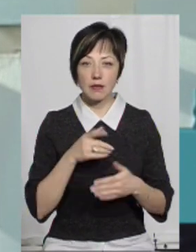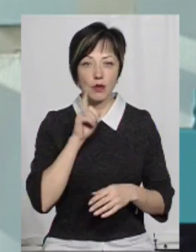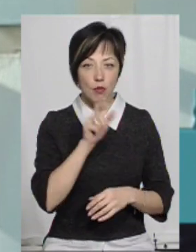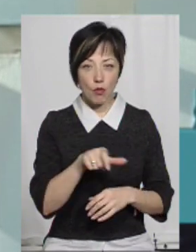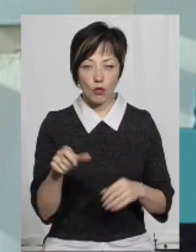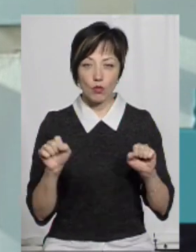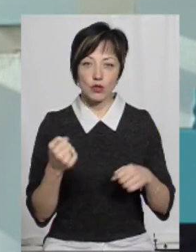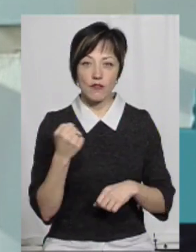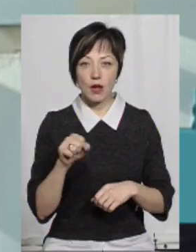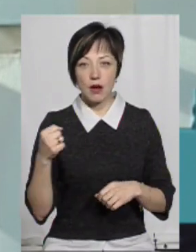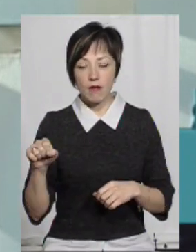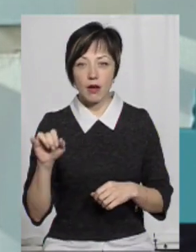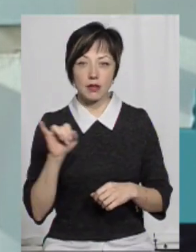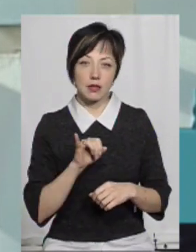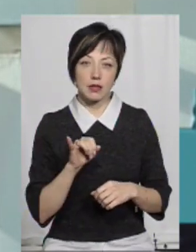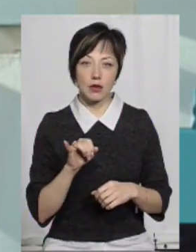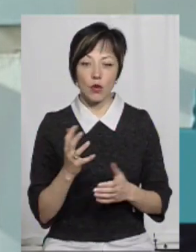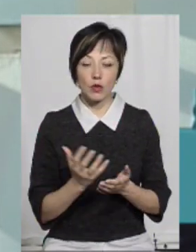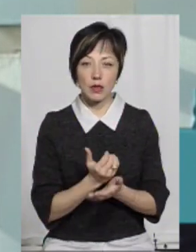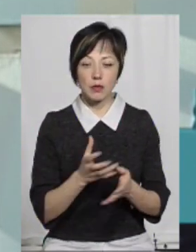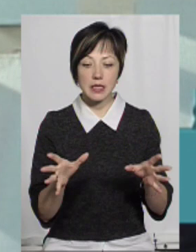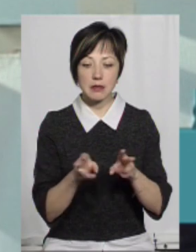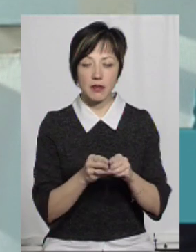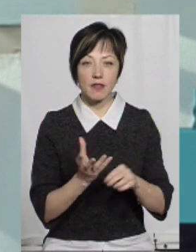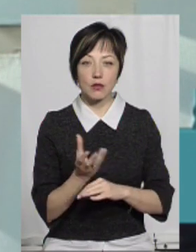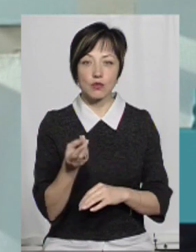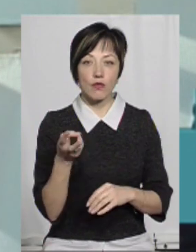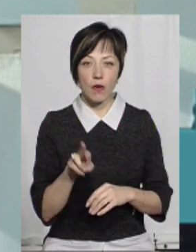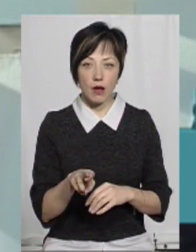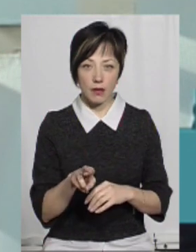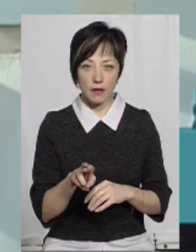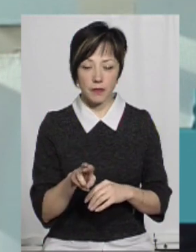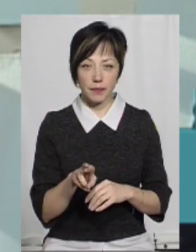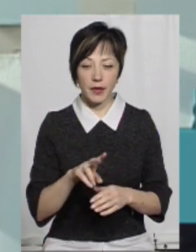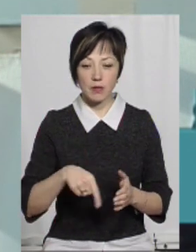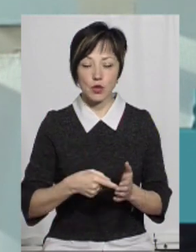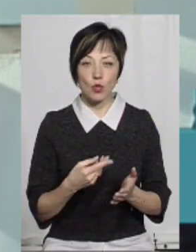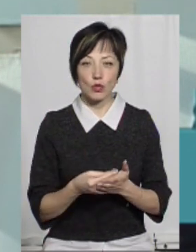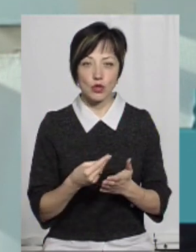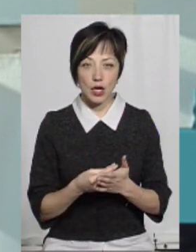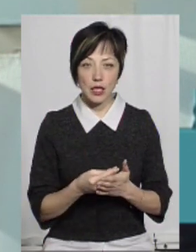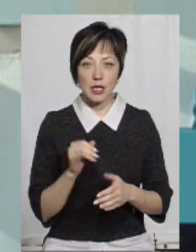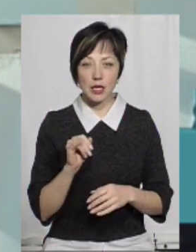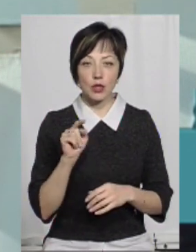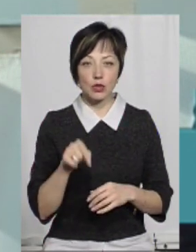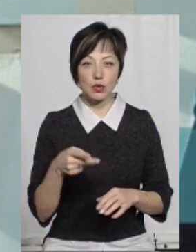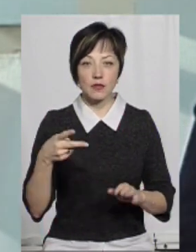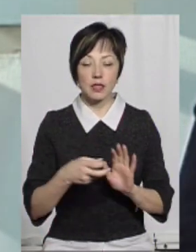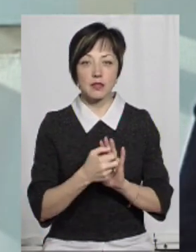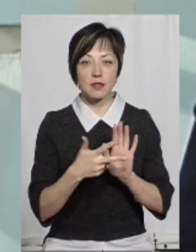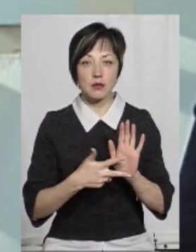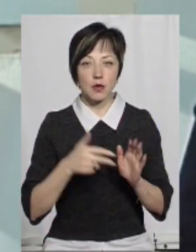молодь може вигравати і отримати співфінансування з міського бюджету. І тут в